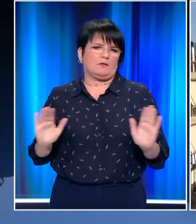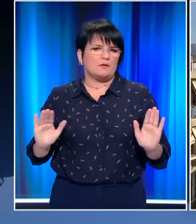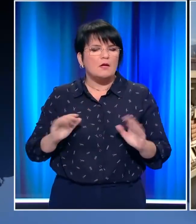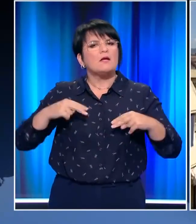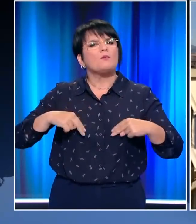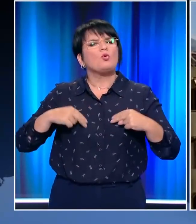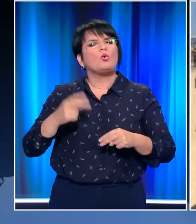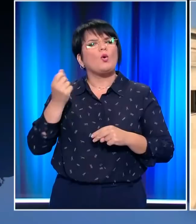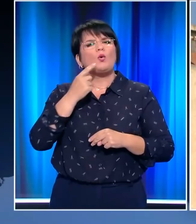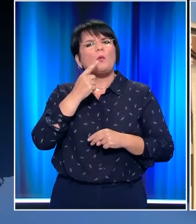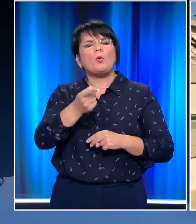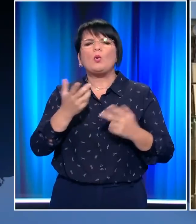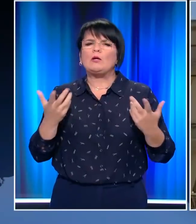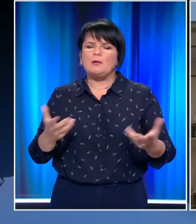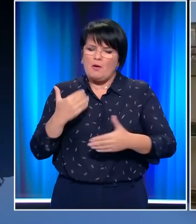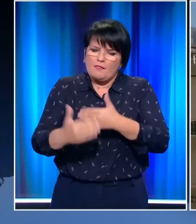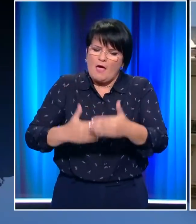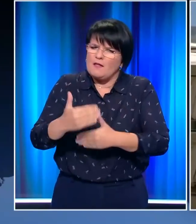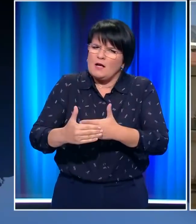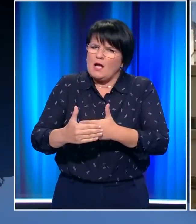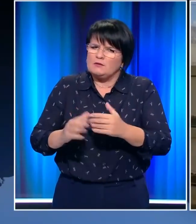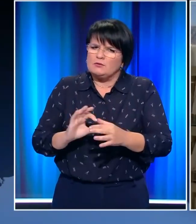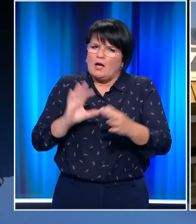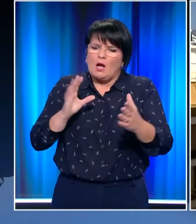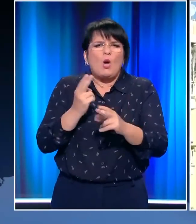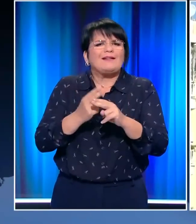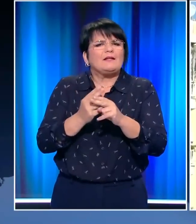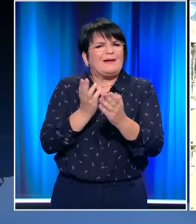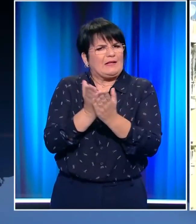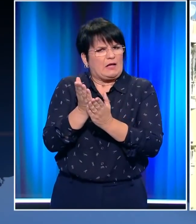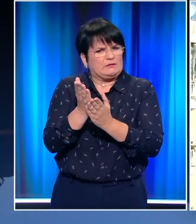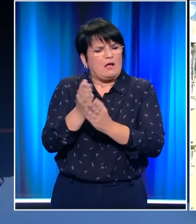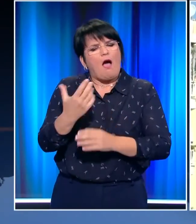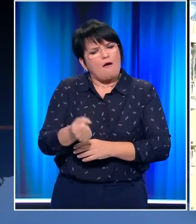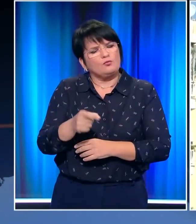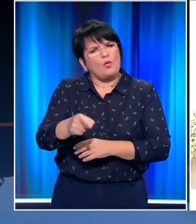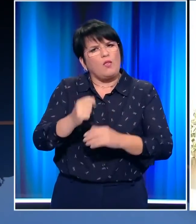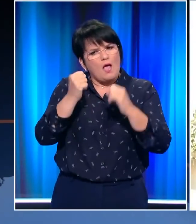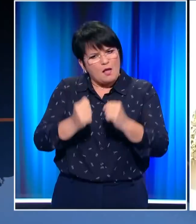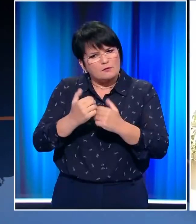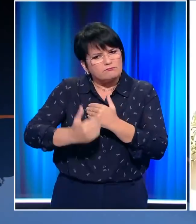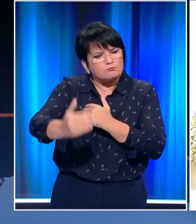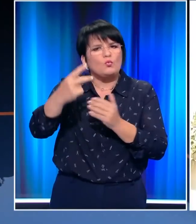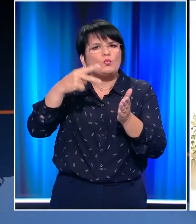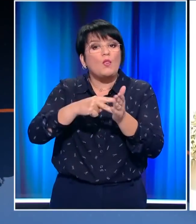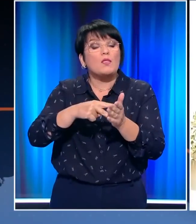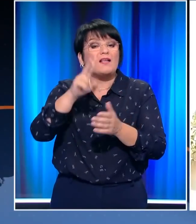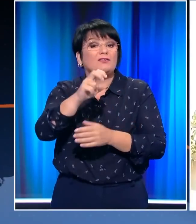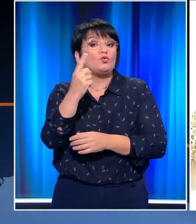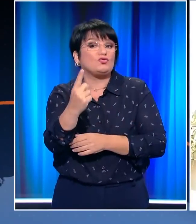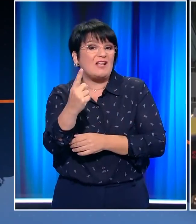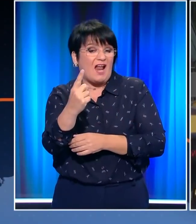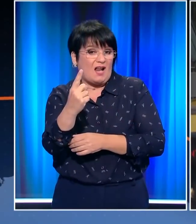ίδια ώρα το Υπουργείο Οικονομικών ξεπαγώνει τις διαδικασίες για τις νέες αντικειμενικές αξίες που θα αποτελέσουν τη βάση για τον ένφια του 2021